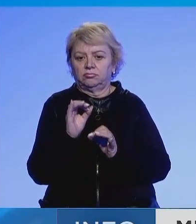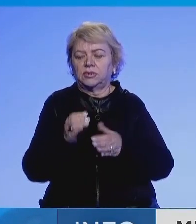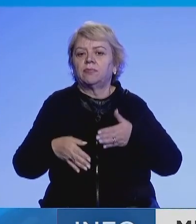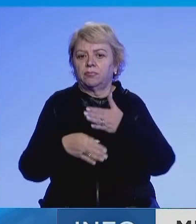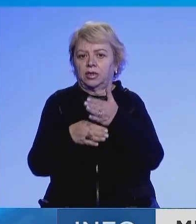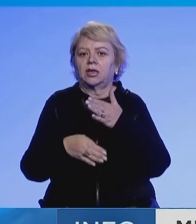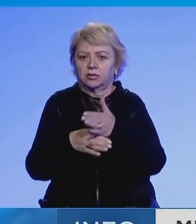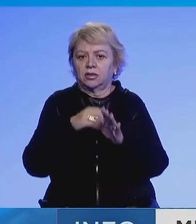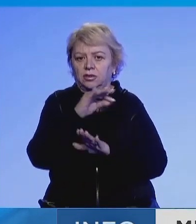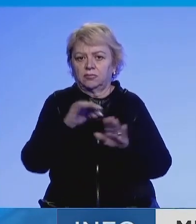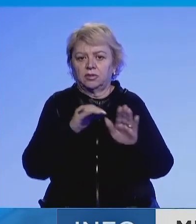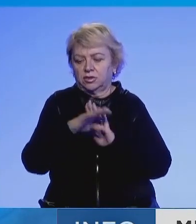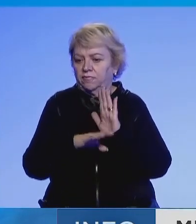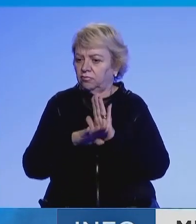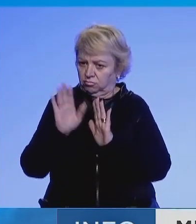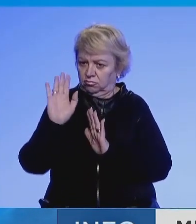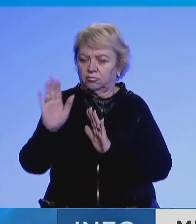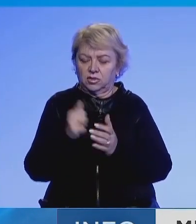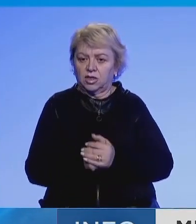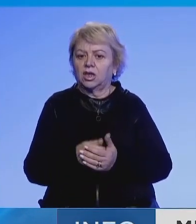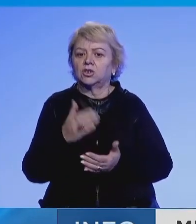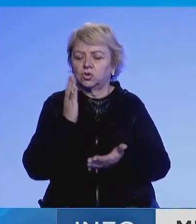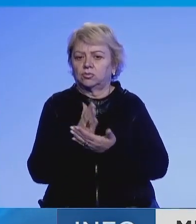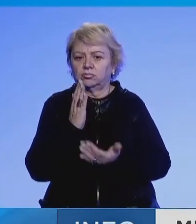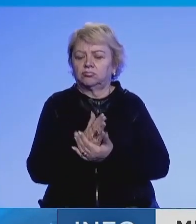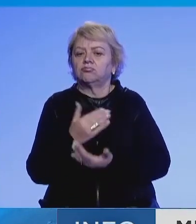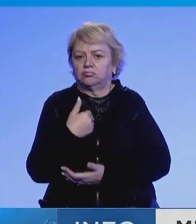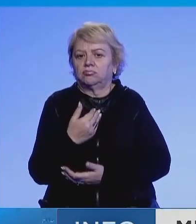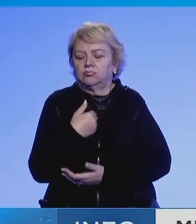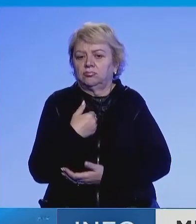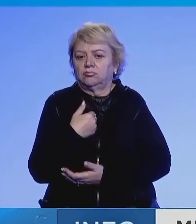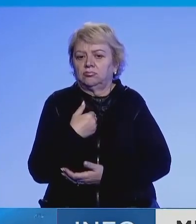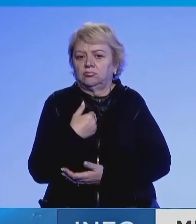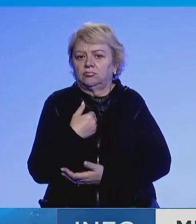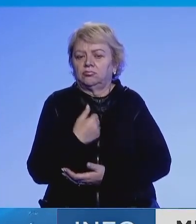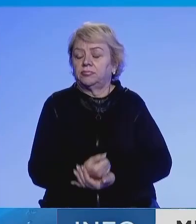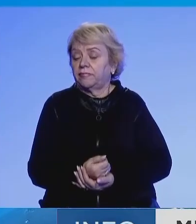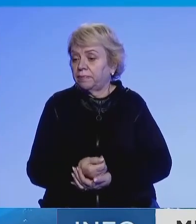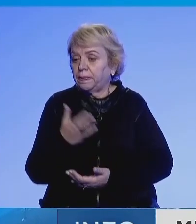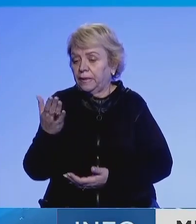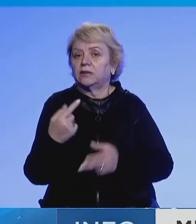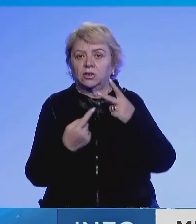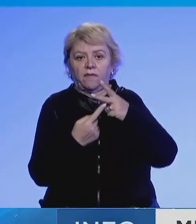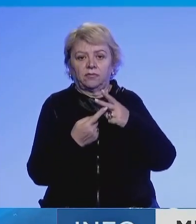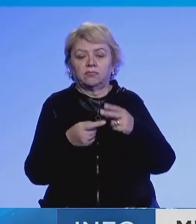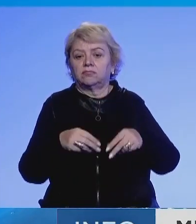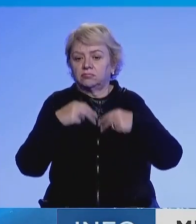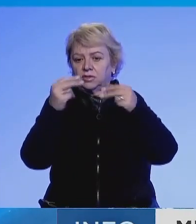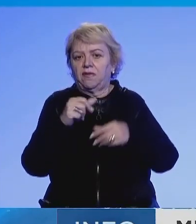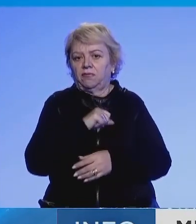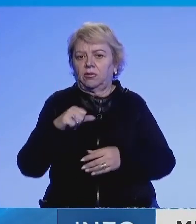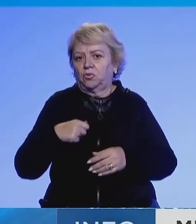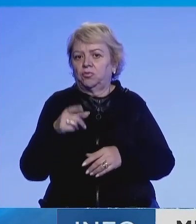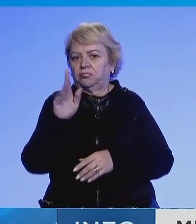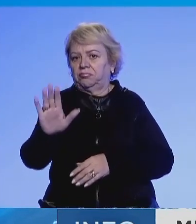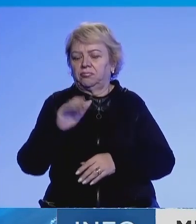projeklitët e qeverisë t'ju, se na jena opozite dhe gjithë morë na përdu të me bërë kurumë në mjë bërë numrat. E këshu në për media për dini që kretë jo vetë pikaljone.